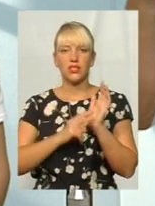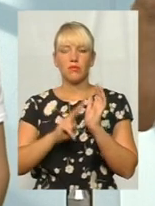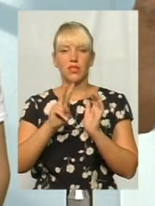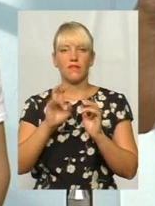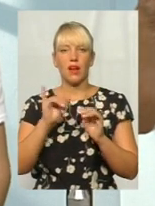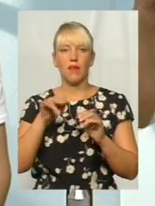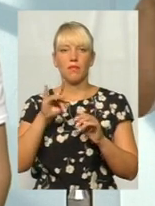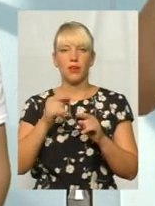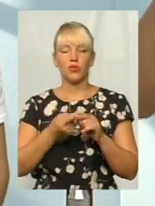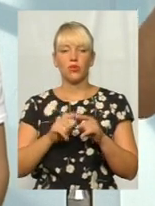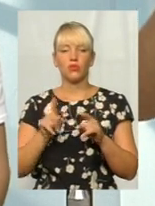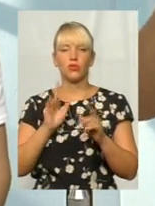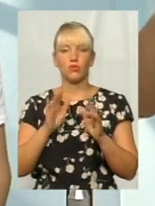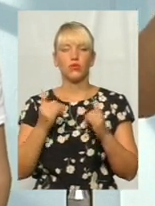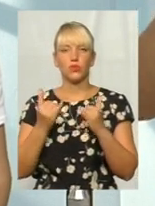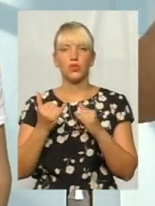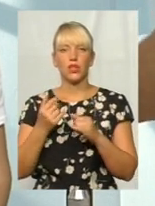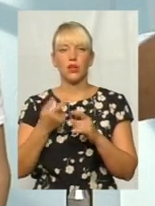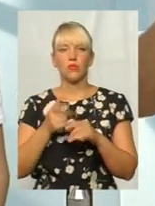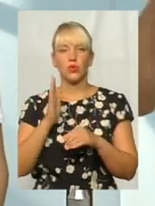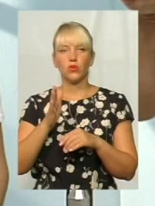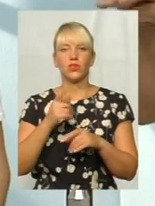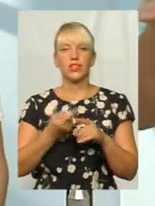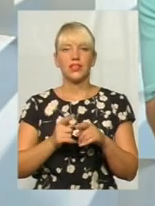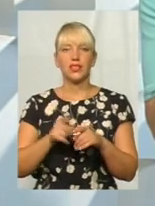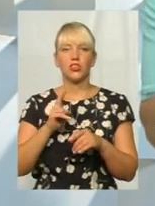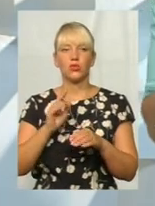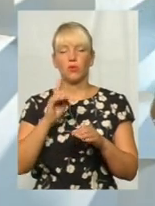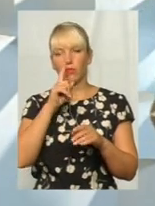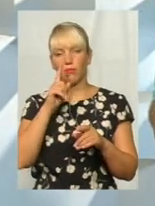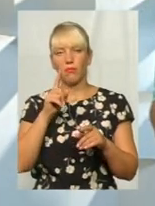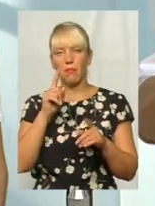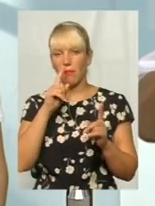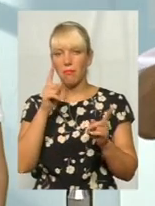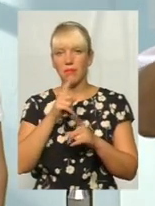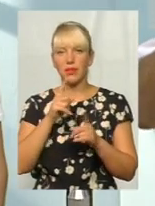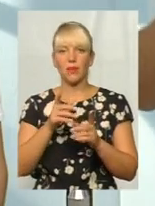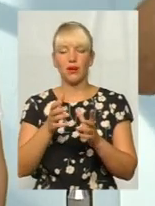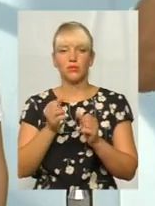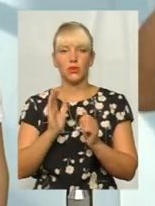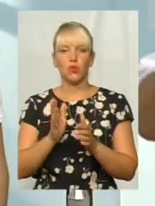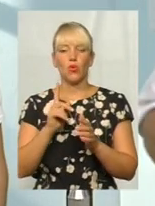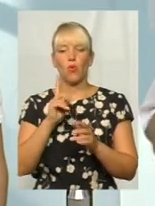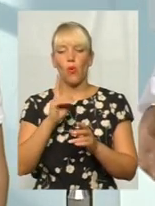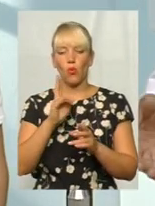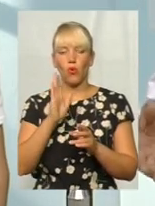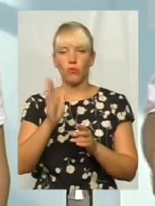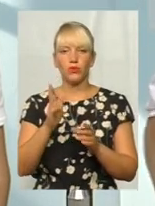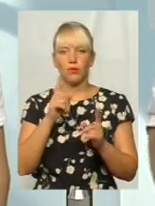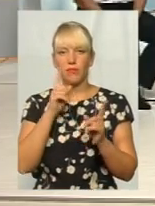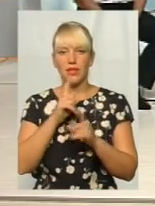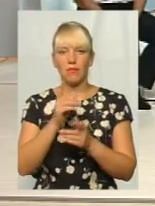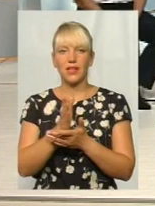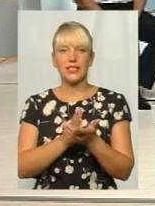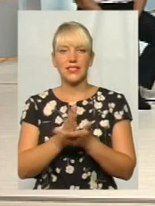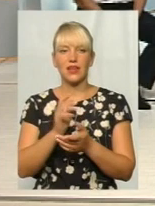буде сучасне, будуть і ті, хто получати буде мінімальну, в кого буде мінімальний стаж і мінімальна зарплата. Ми